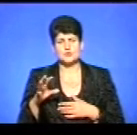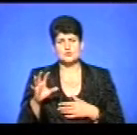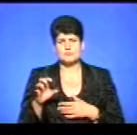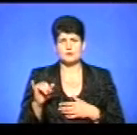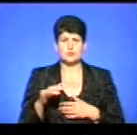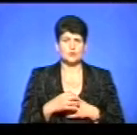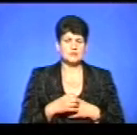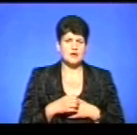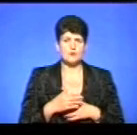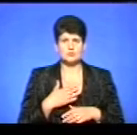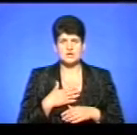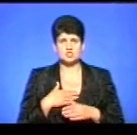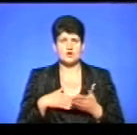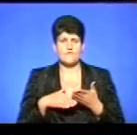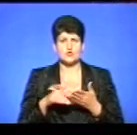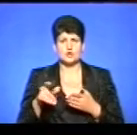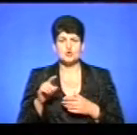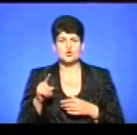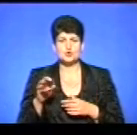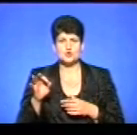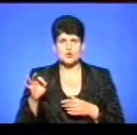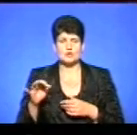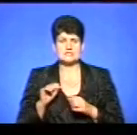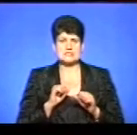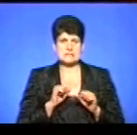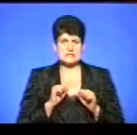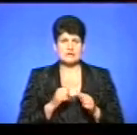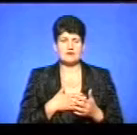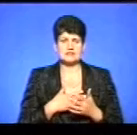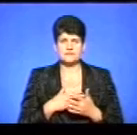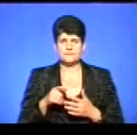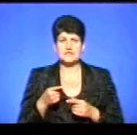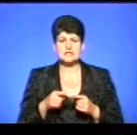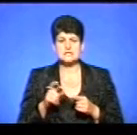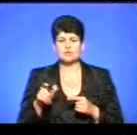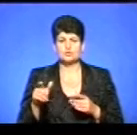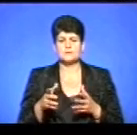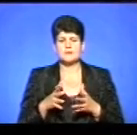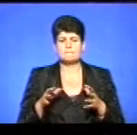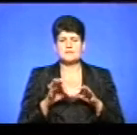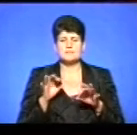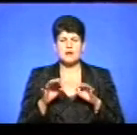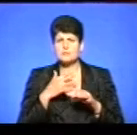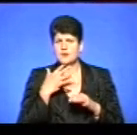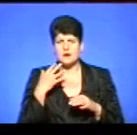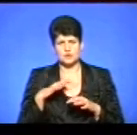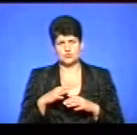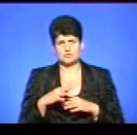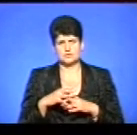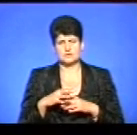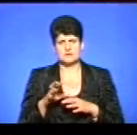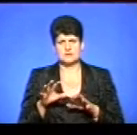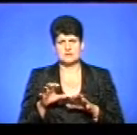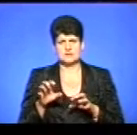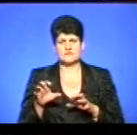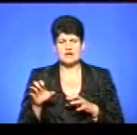говорячи вже про наших волонтерів, зоозахисників, активістів, ці люди, як правило, підбирають багато тварин і, звісно, що в них в